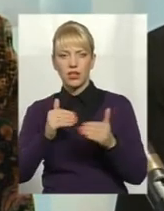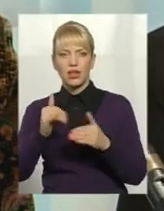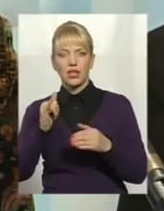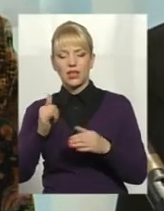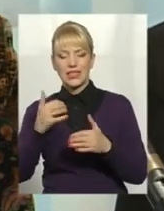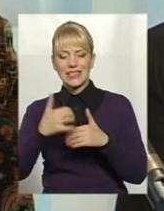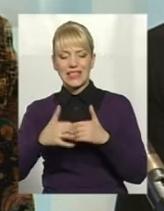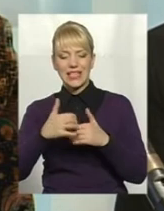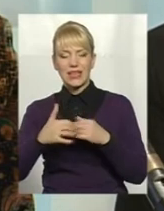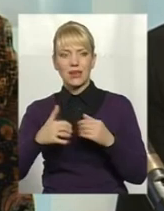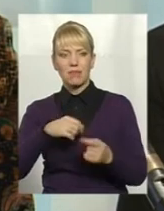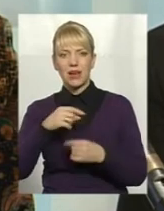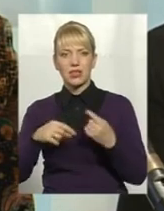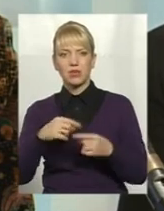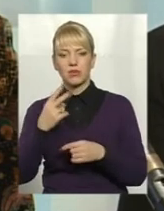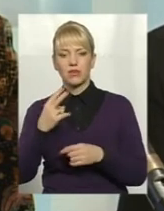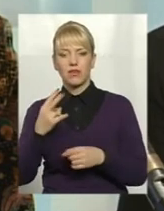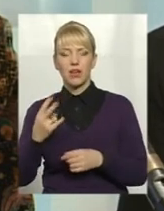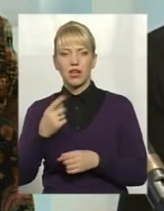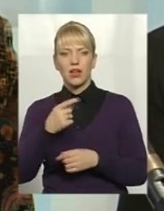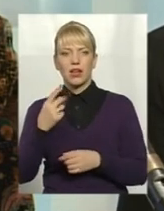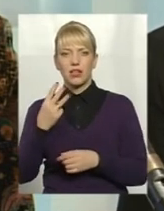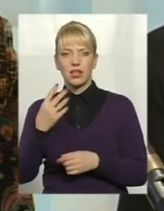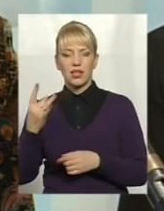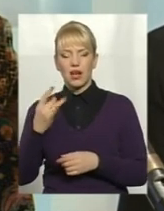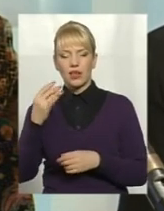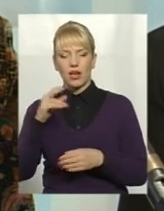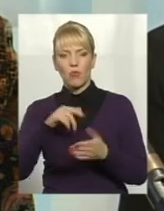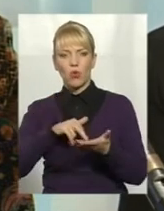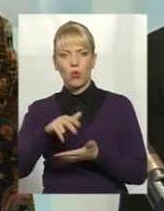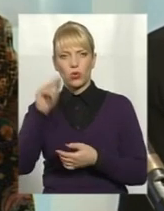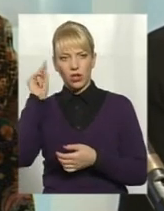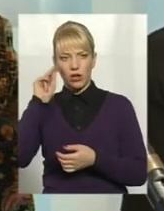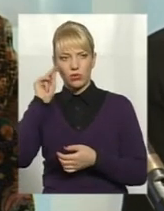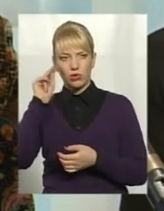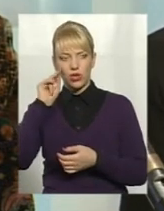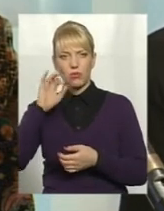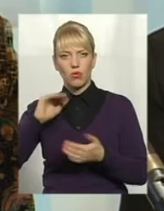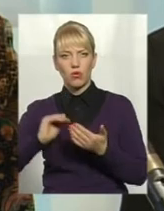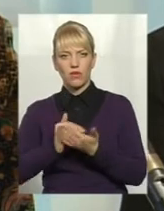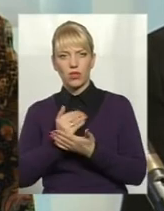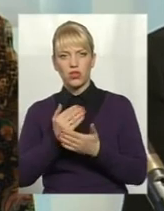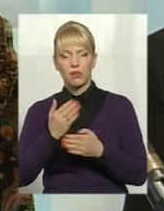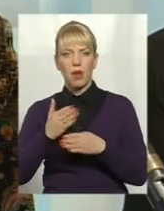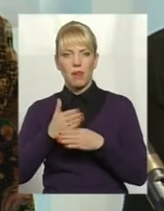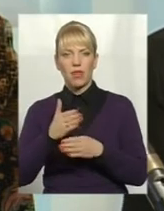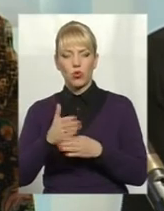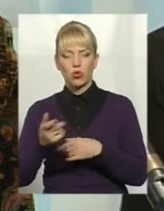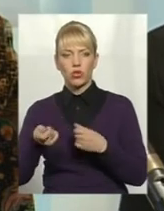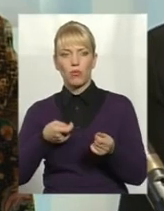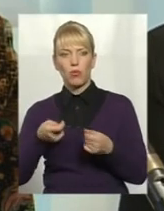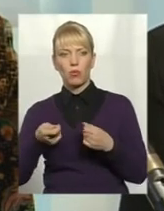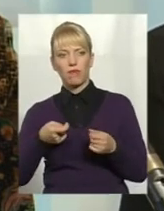менеджмент два-три рази в год проходить обучення по самим новішим методикам управління.